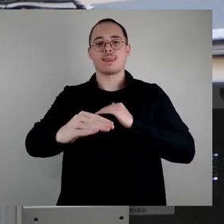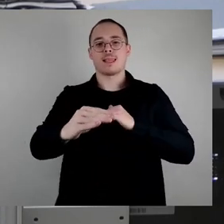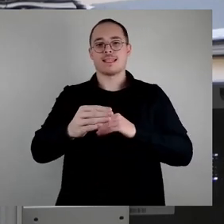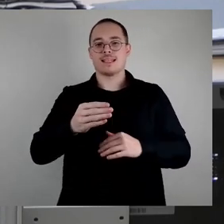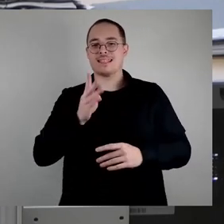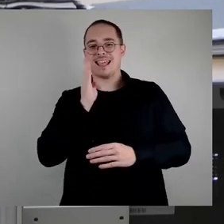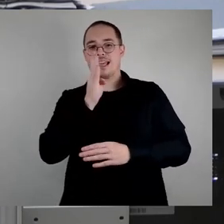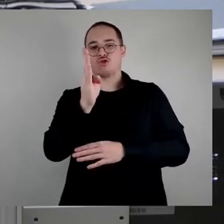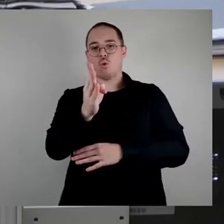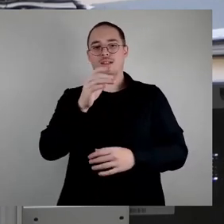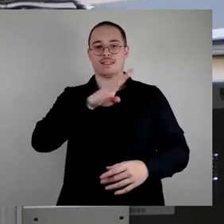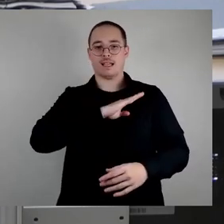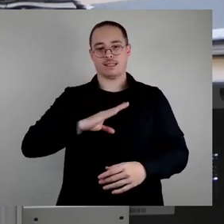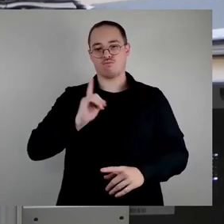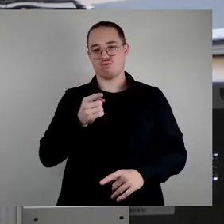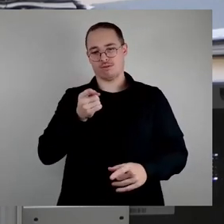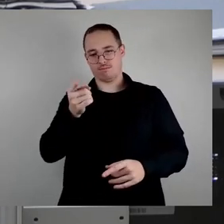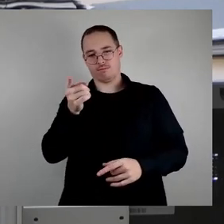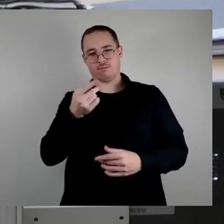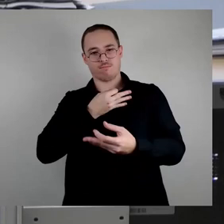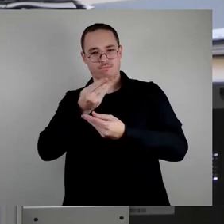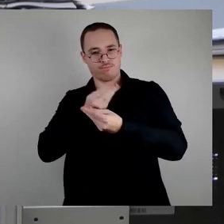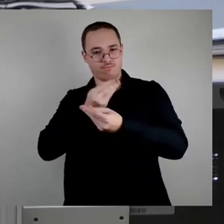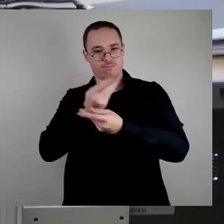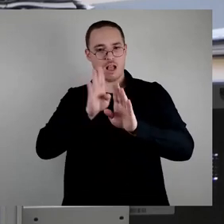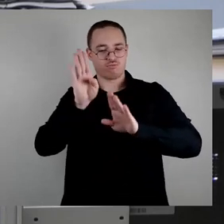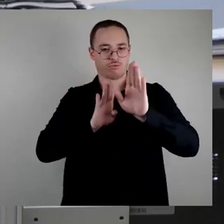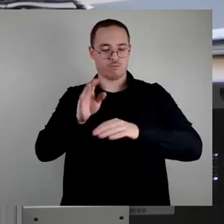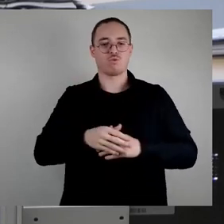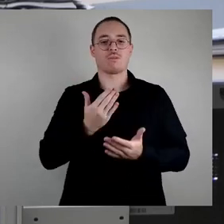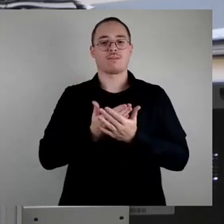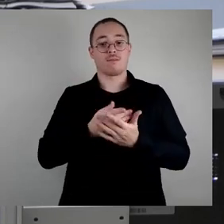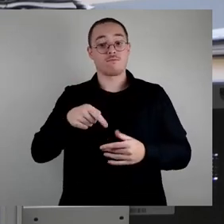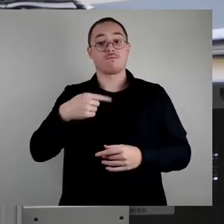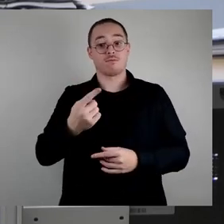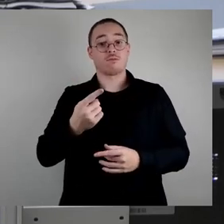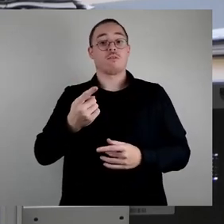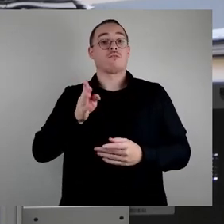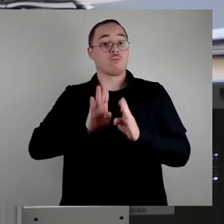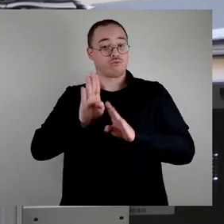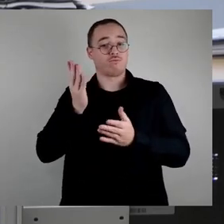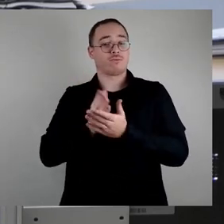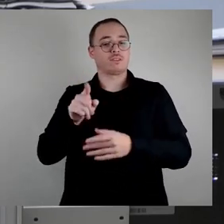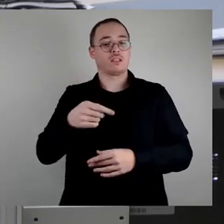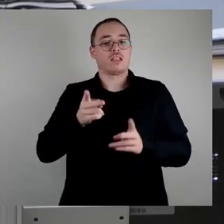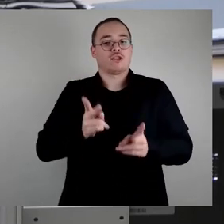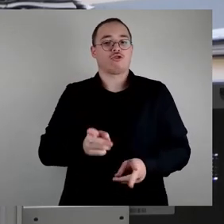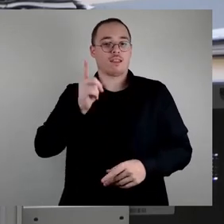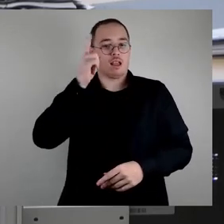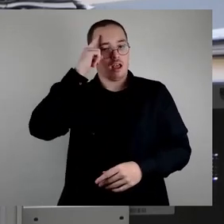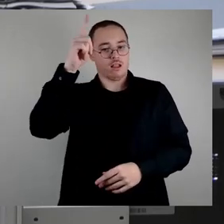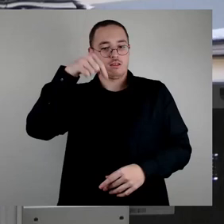sind den Ortschaften zur Beratung zu geben und dem Stadtrat zur Beschlussfassung vorzulegen. Und ich würde Sie jetzt bitten, genau